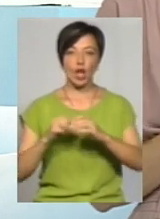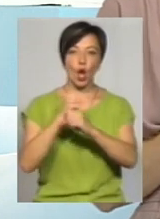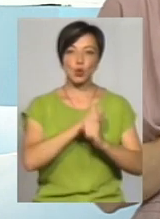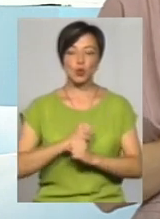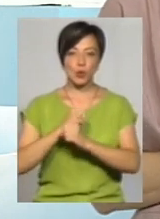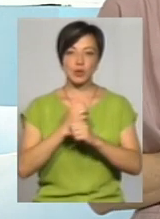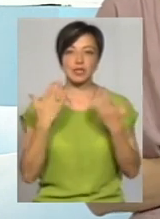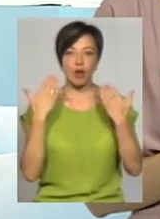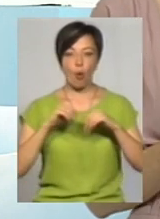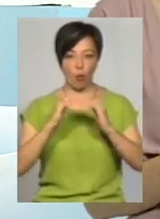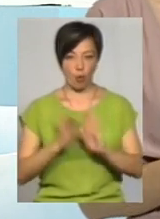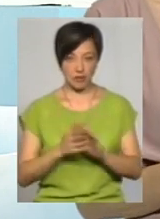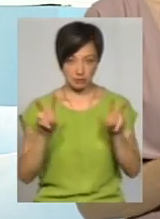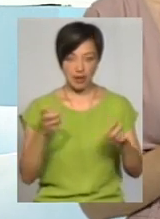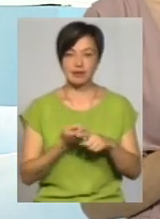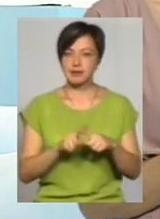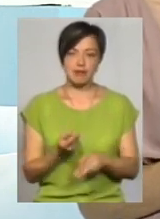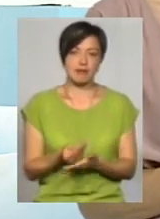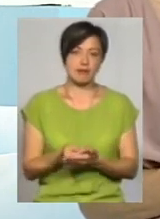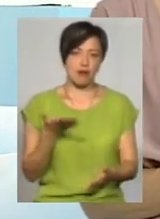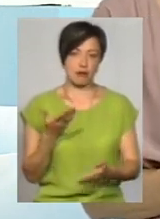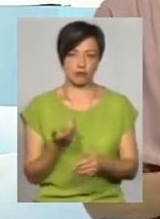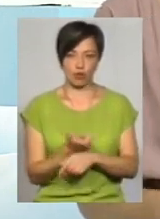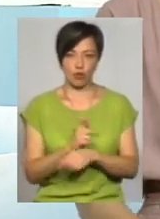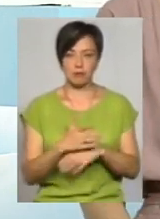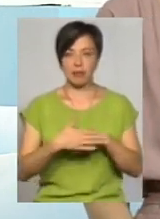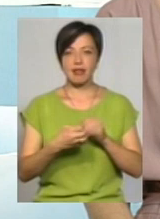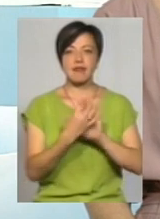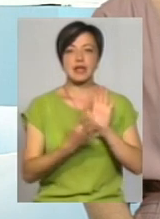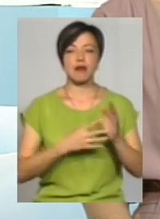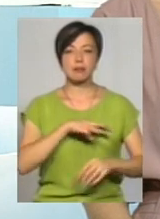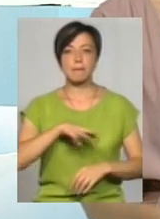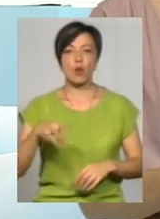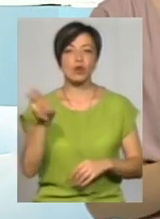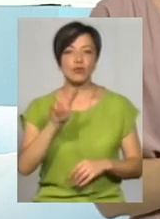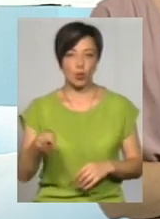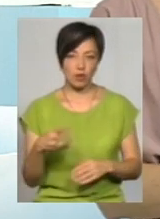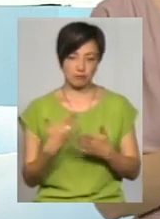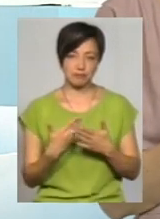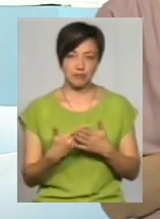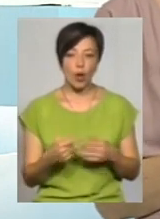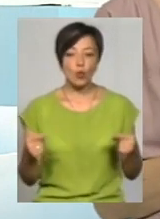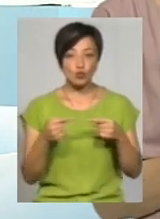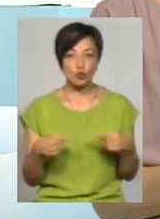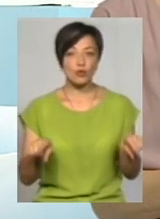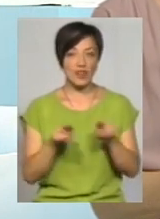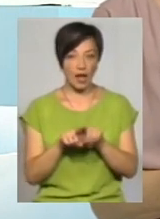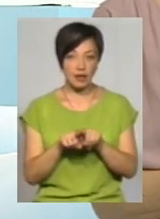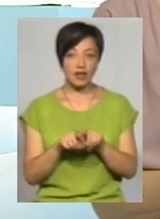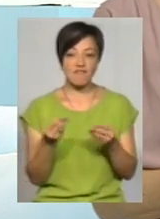саме цей проєкт найдорожчий. Його орієнтована вартість близько 19 мільйонів доларів. Уточнюю, що саме в такій